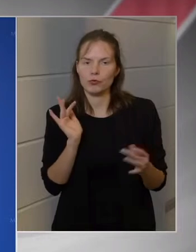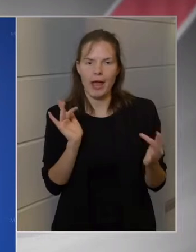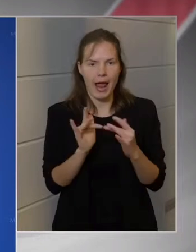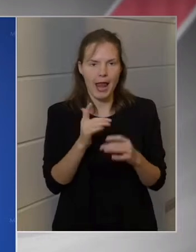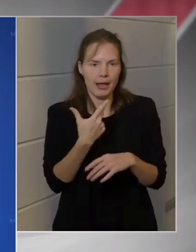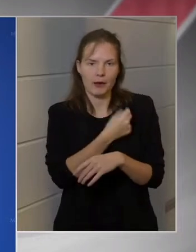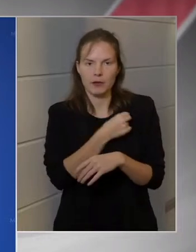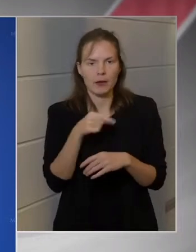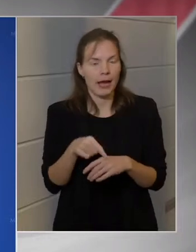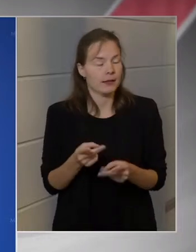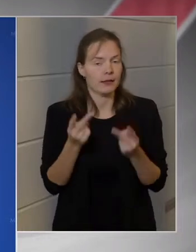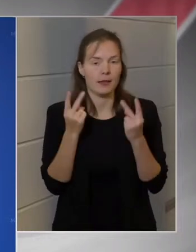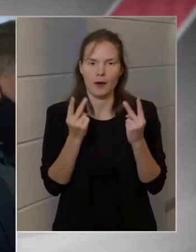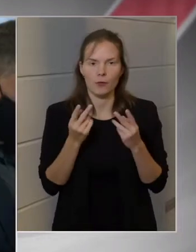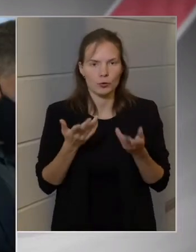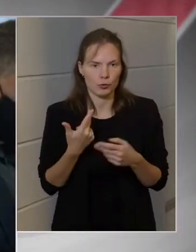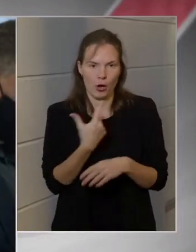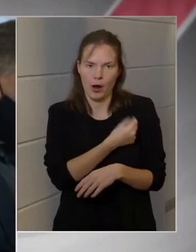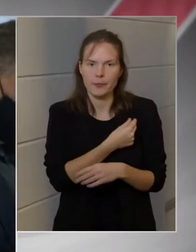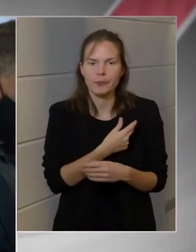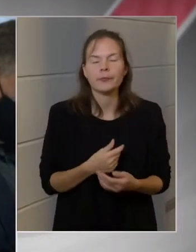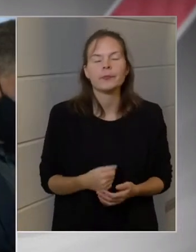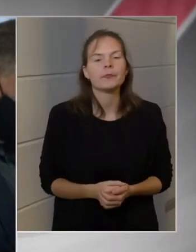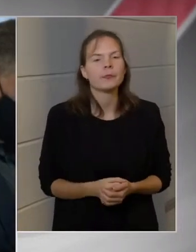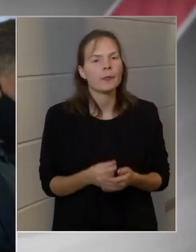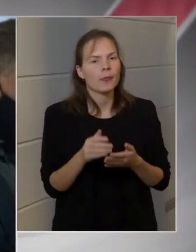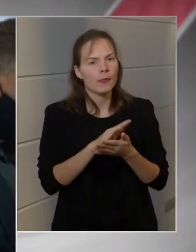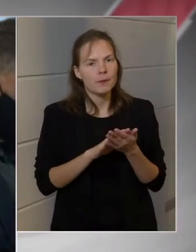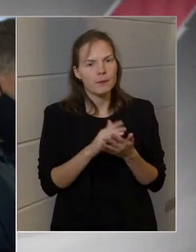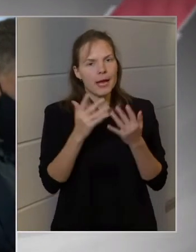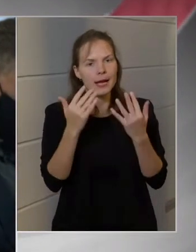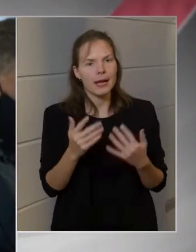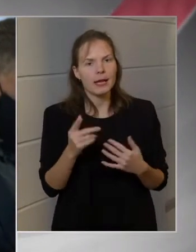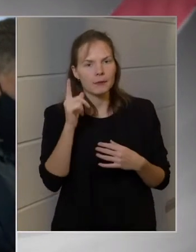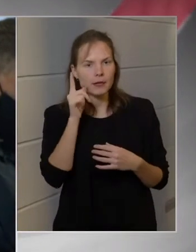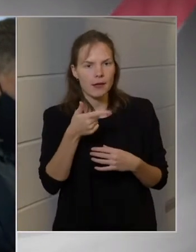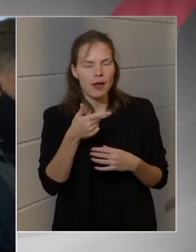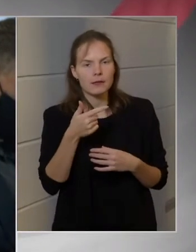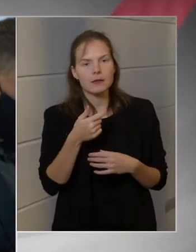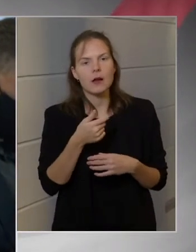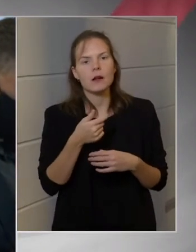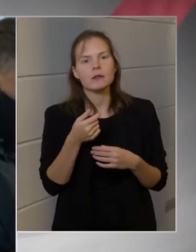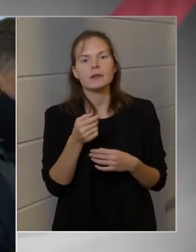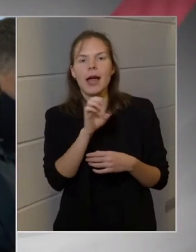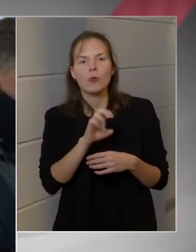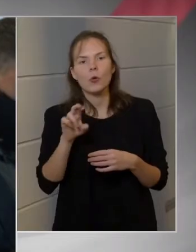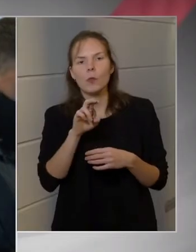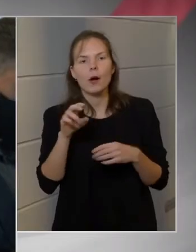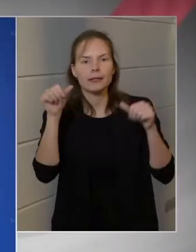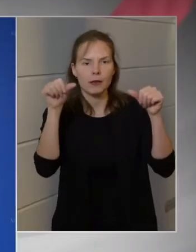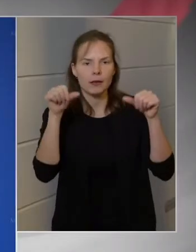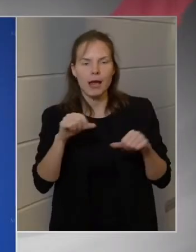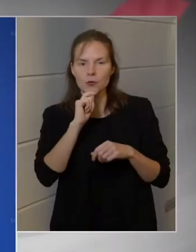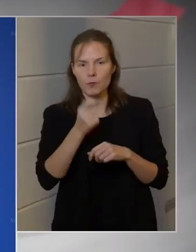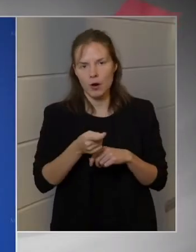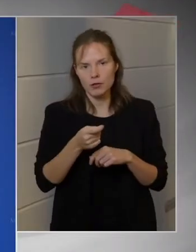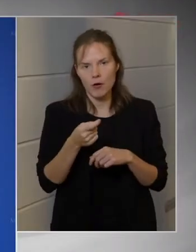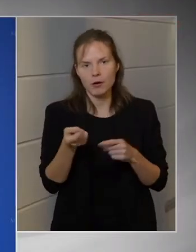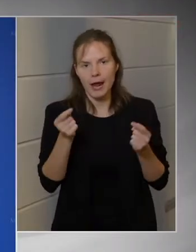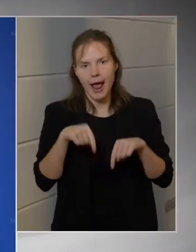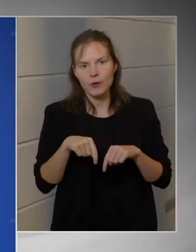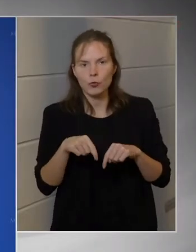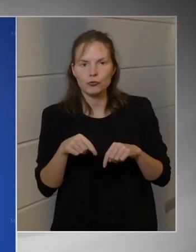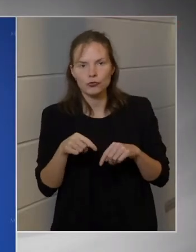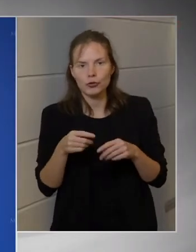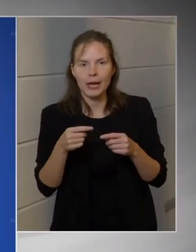legfontosabb, hogy neki azt adassa be magának. Milyen eredményekkel zárul az Európai Tanács Magyar Elnöksége? Biztos tud erről már mondani valamit.